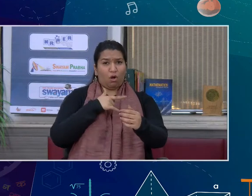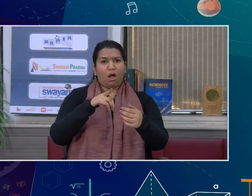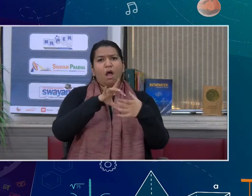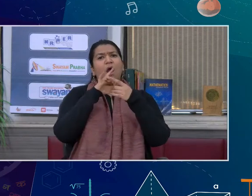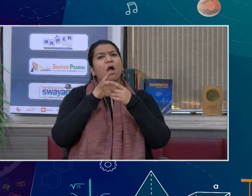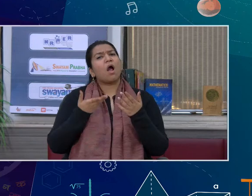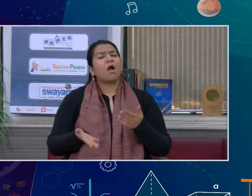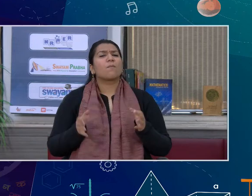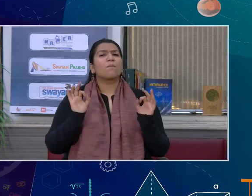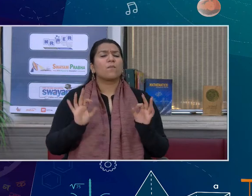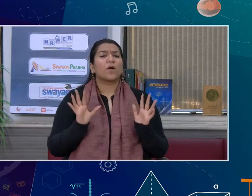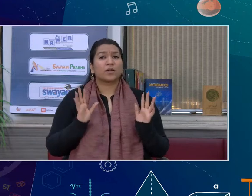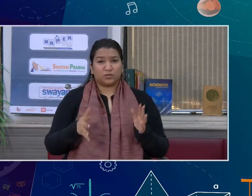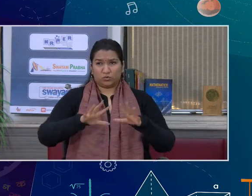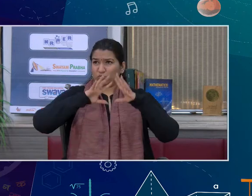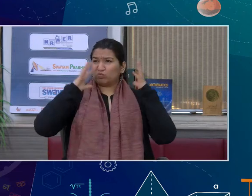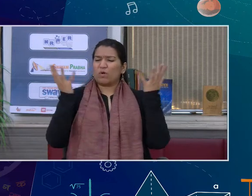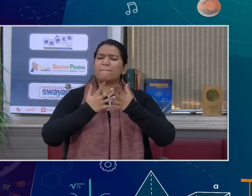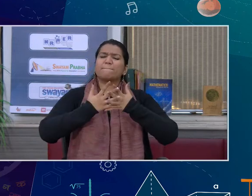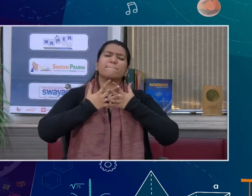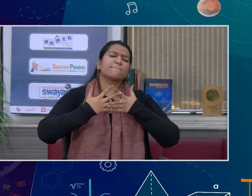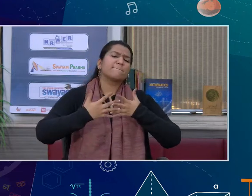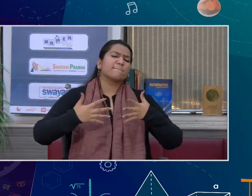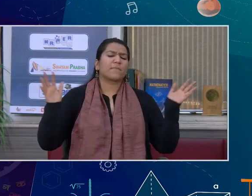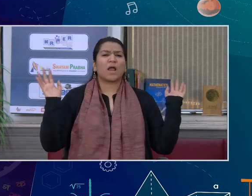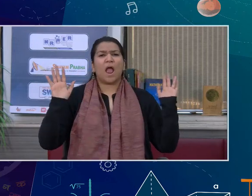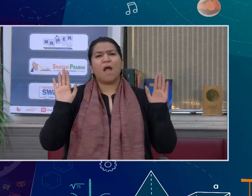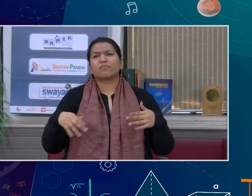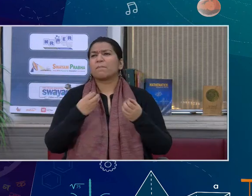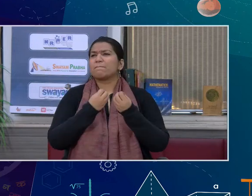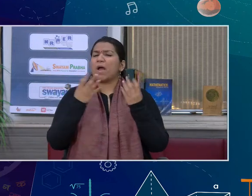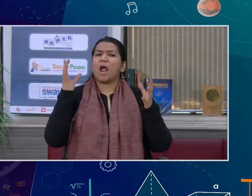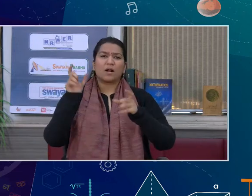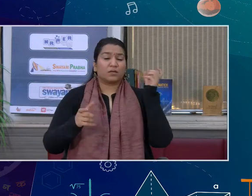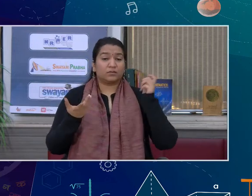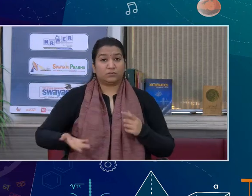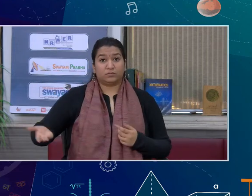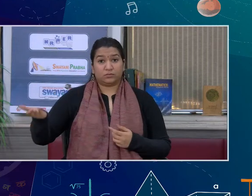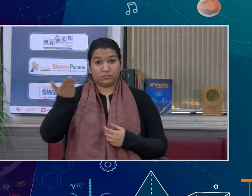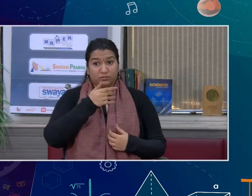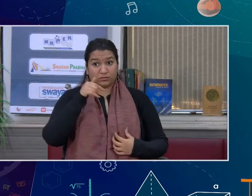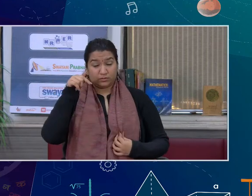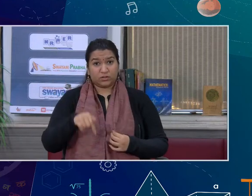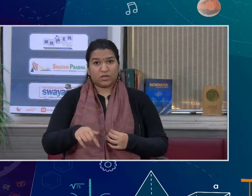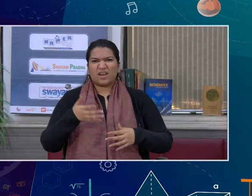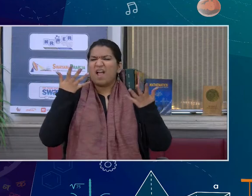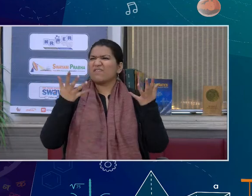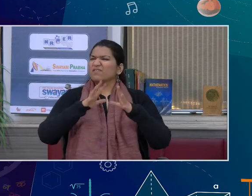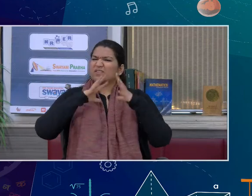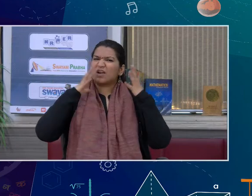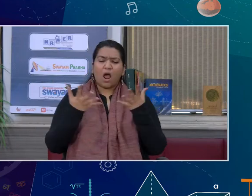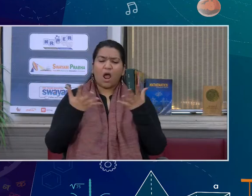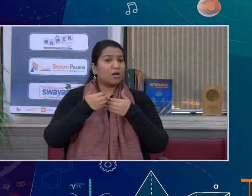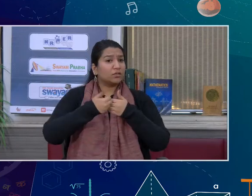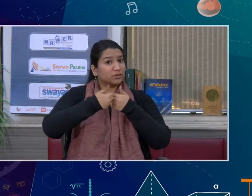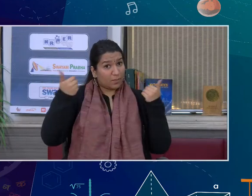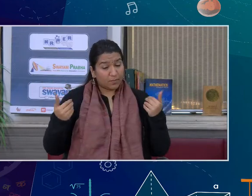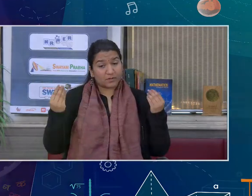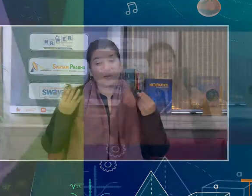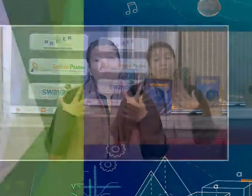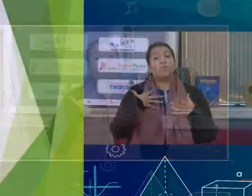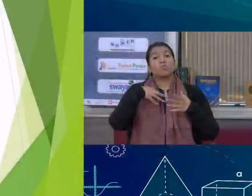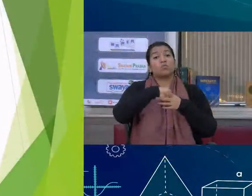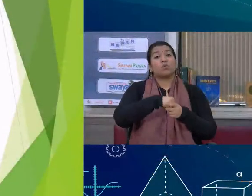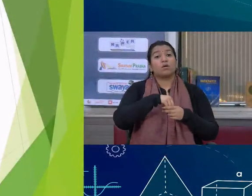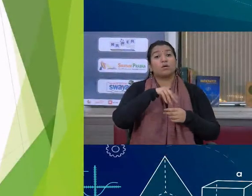हूं यह संसार जो इतना बड़ा है इसमें तो हर जगा कहीं न कुछ है तो कभी इस बाहरी संसार से अलग भी है लेकिन